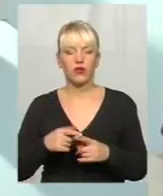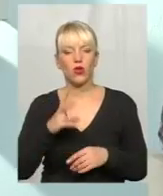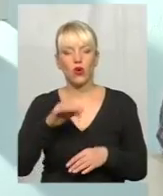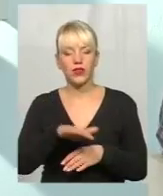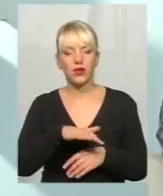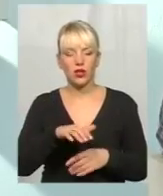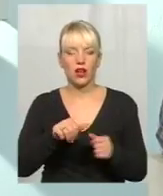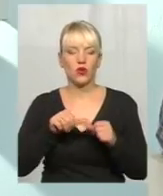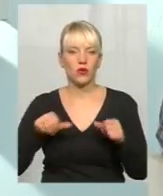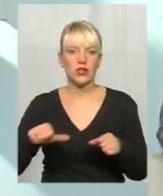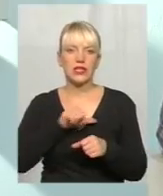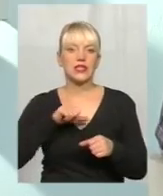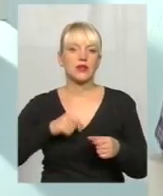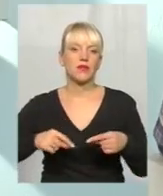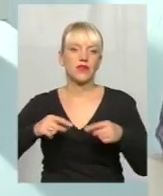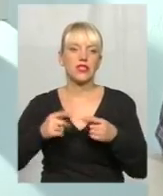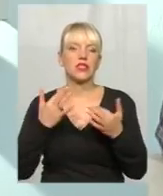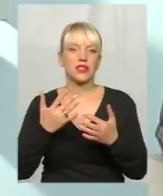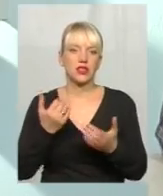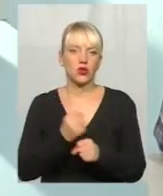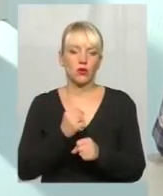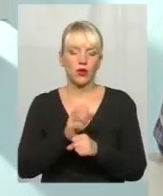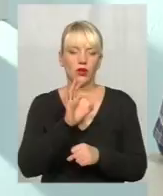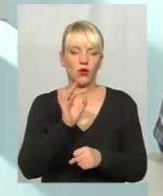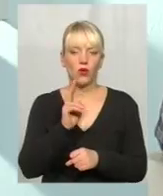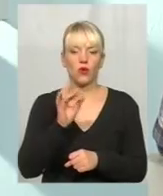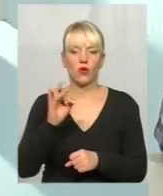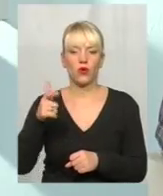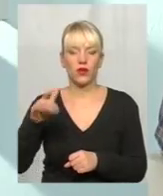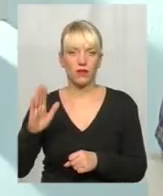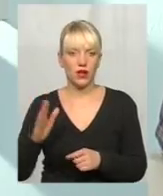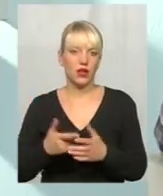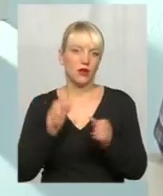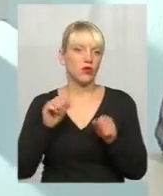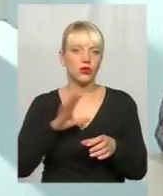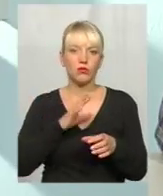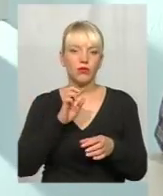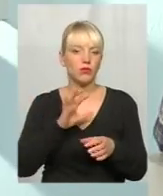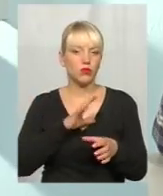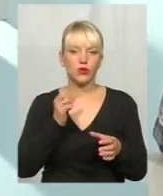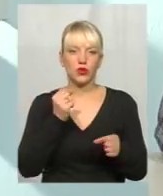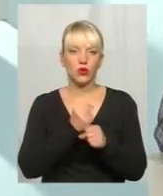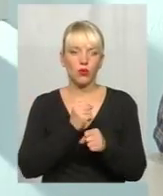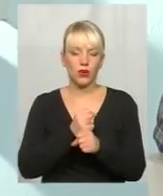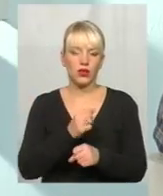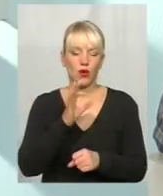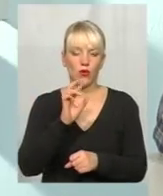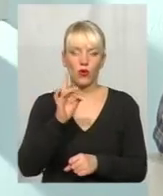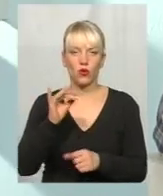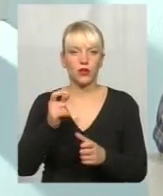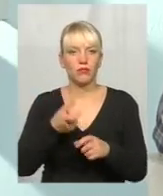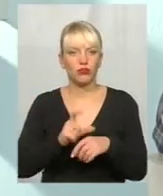визначили таку кількість округів. Можна було зробити округи крупнішими, наприклад, але тоді було б менше в два рази депутатів